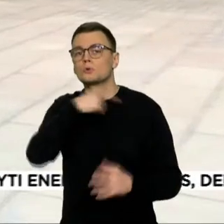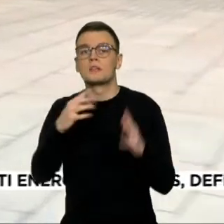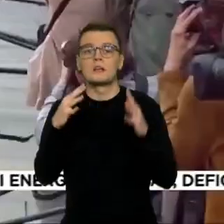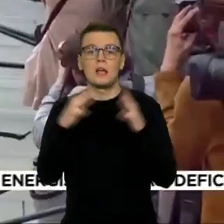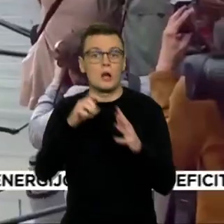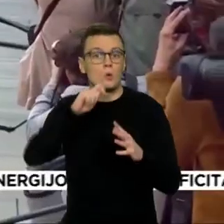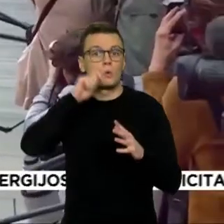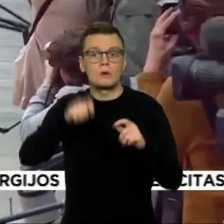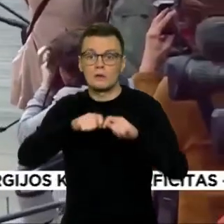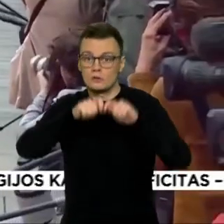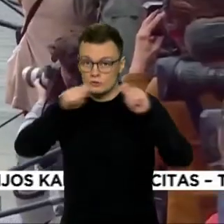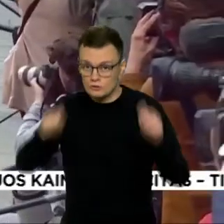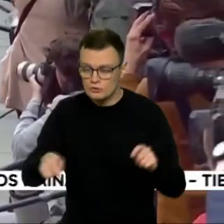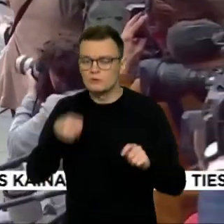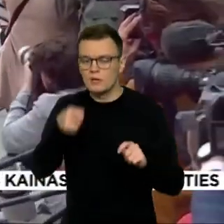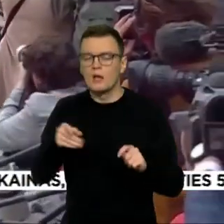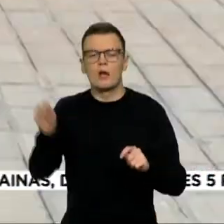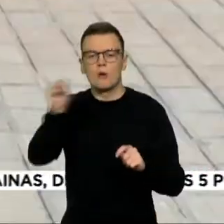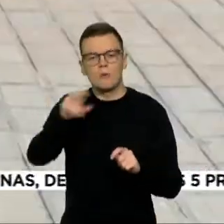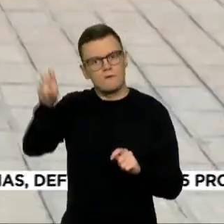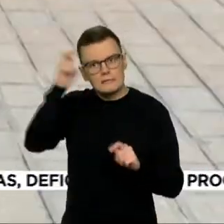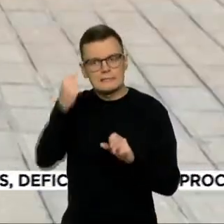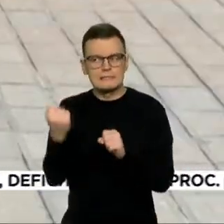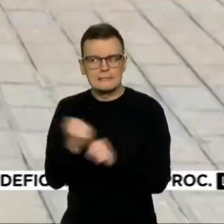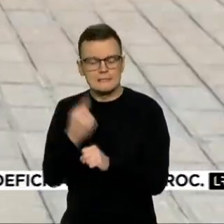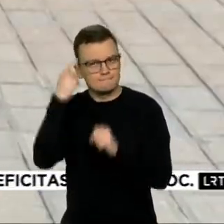privalo persvarstyti, kaip užtikrinti taiką.